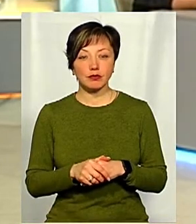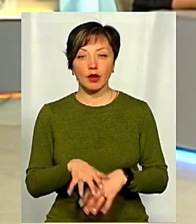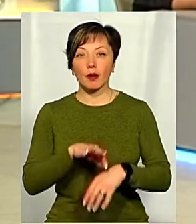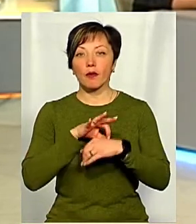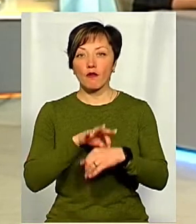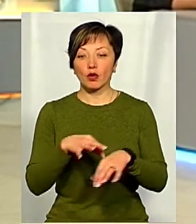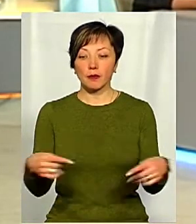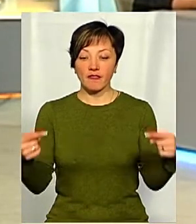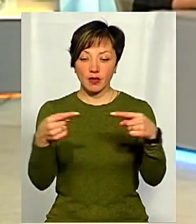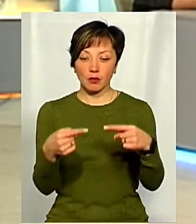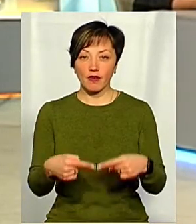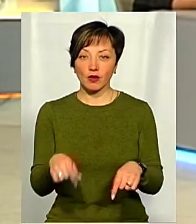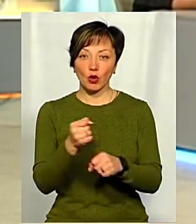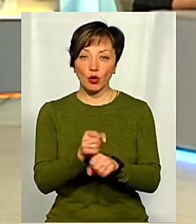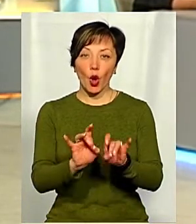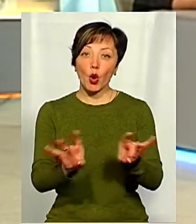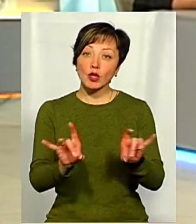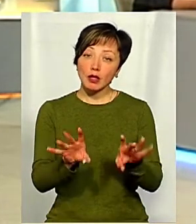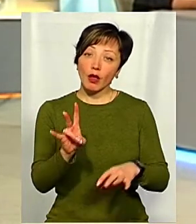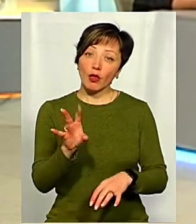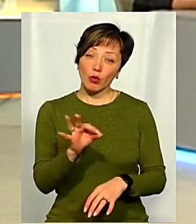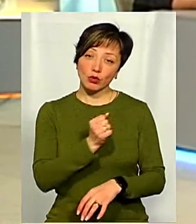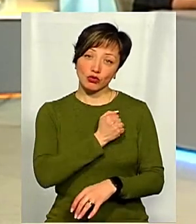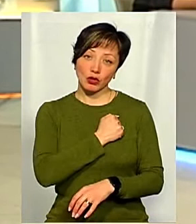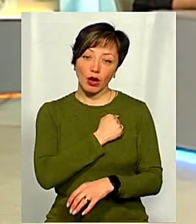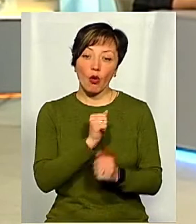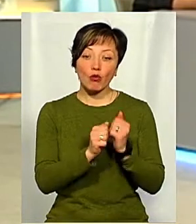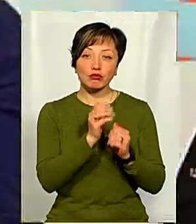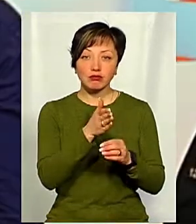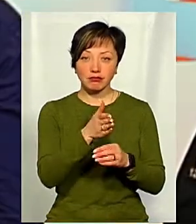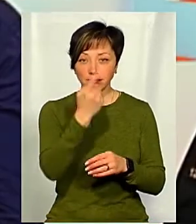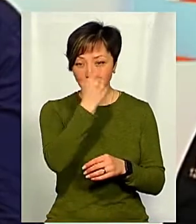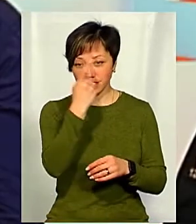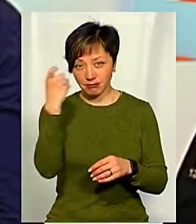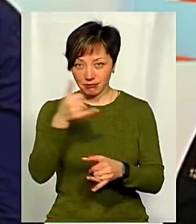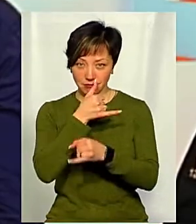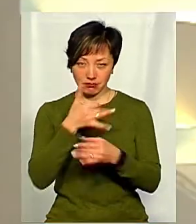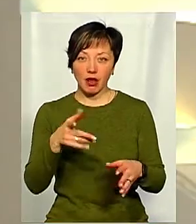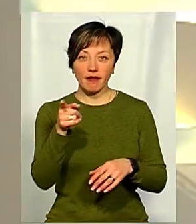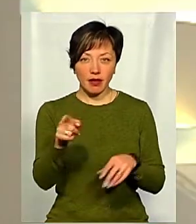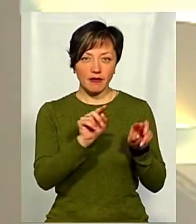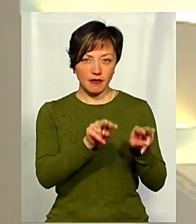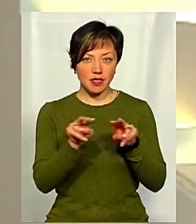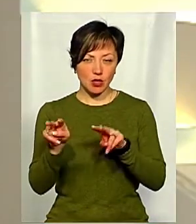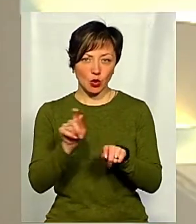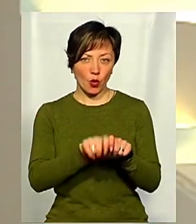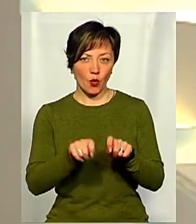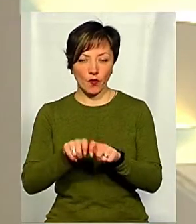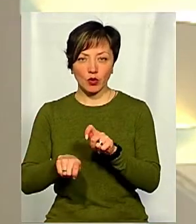Проводимо відповідну роботу, роз'яснюємо, але, на жаль, до кожного достукатися не в змозі. Ви відслідковуєте